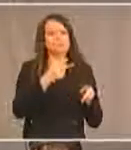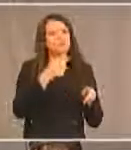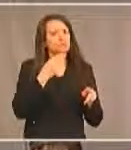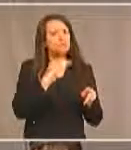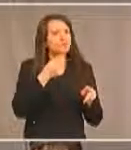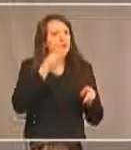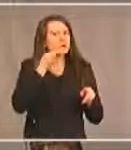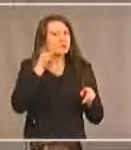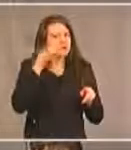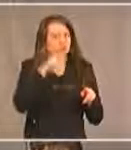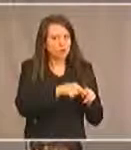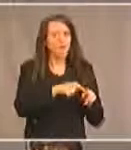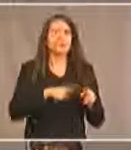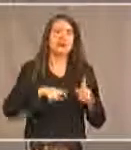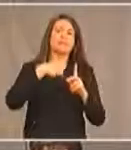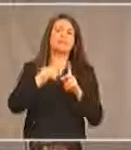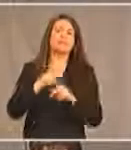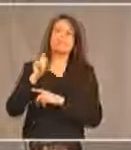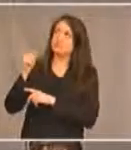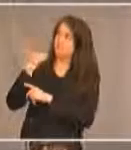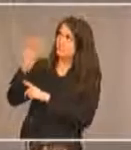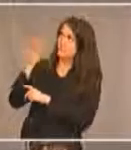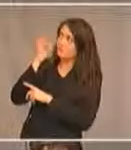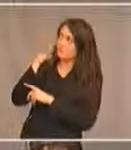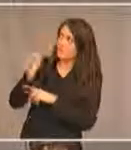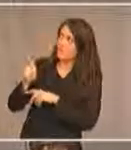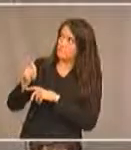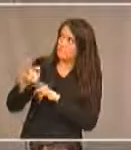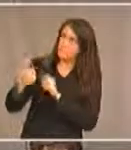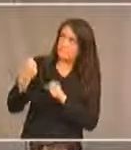et l'obligation du gouvernement fédéral à leur égard.